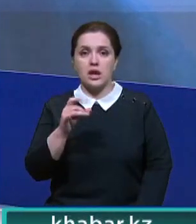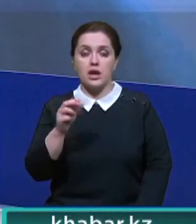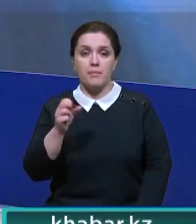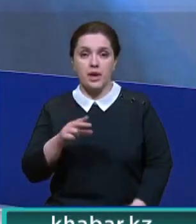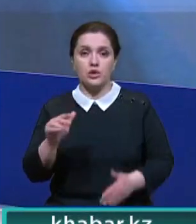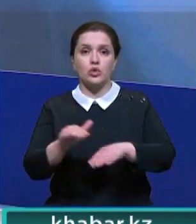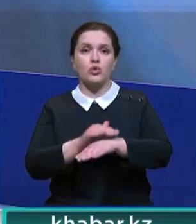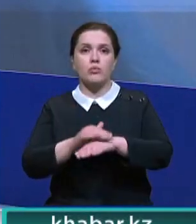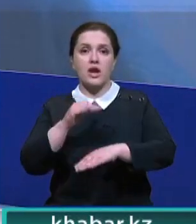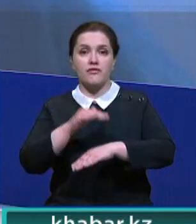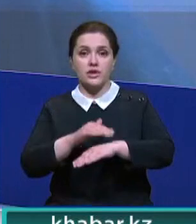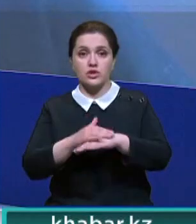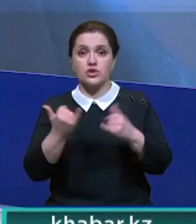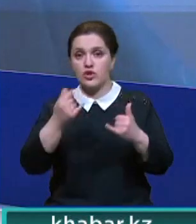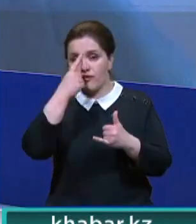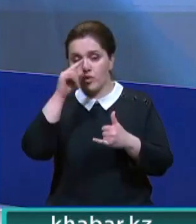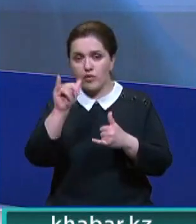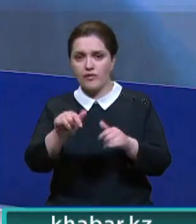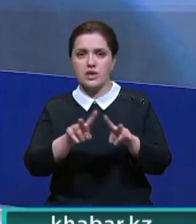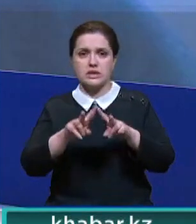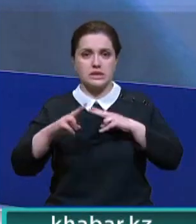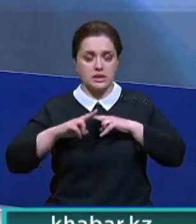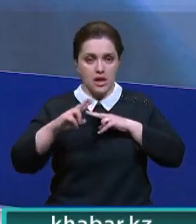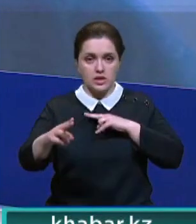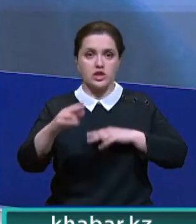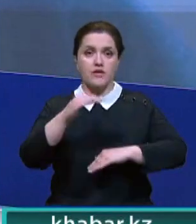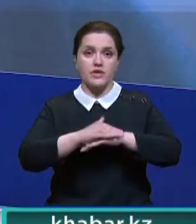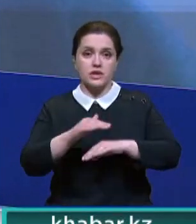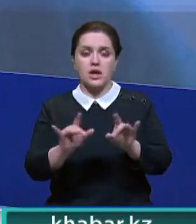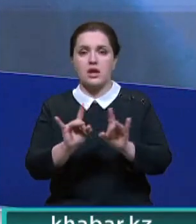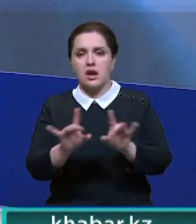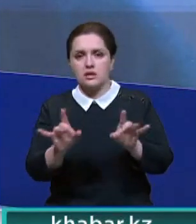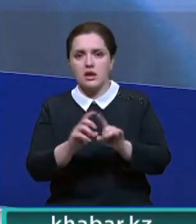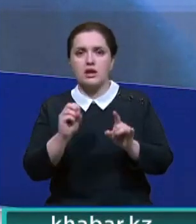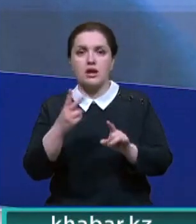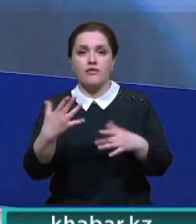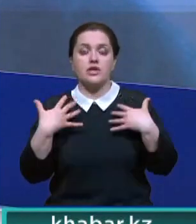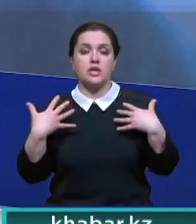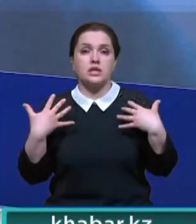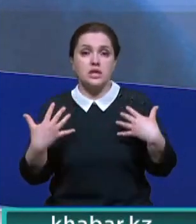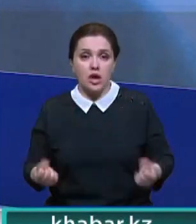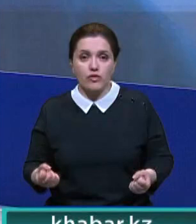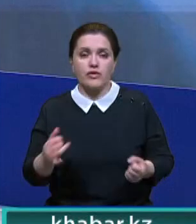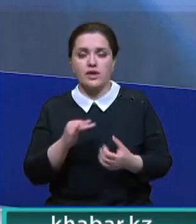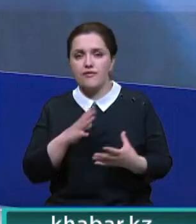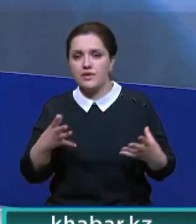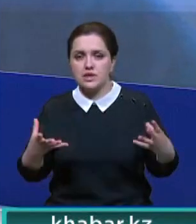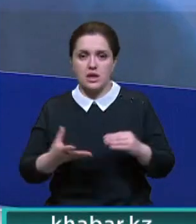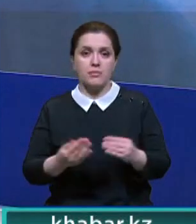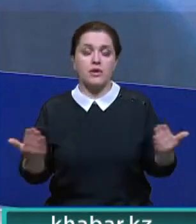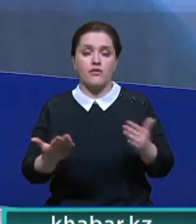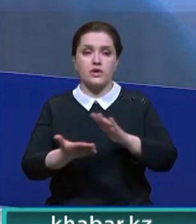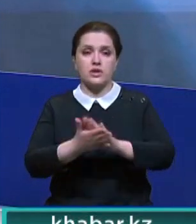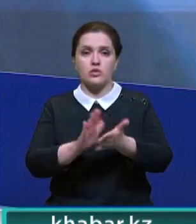добрый вечер. Я знаю, что сейчас в Индии у вас также вечер. Добрый Расскажите, пожалуйста, как ваше здоровье и вообще в целом, какова